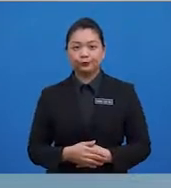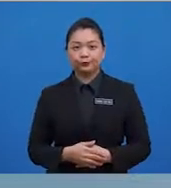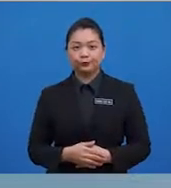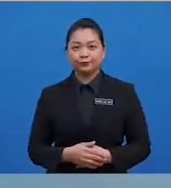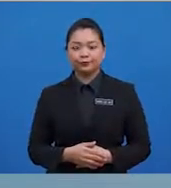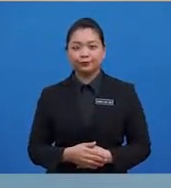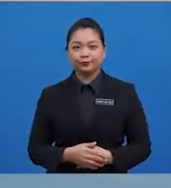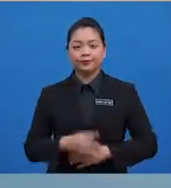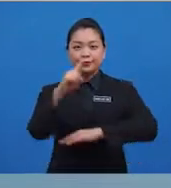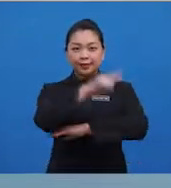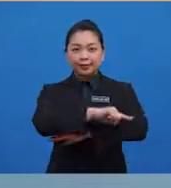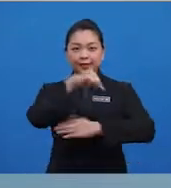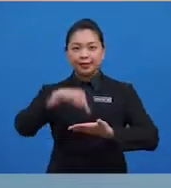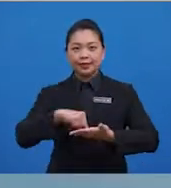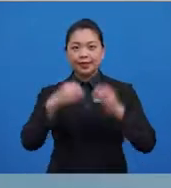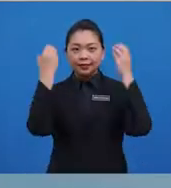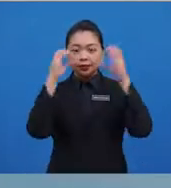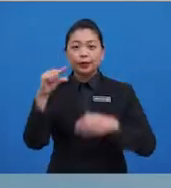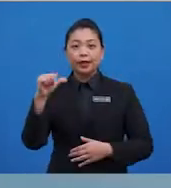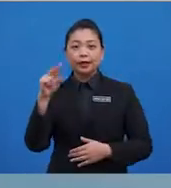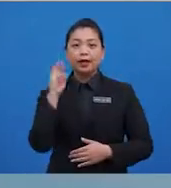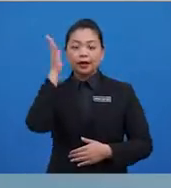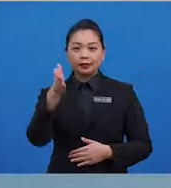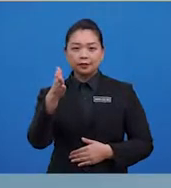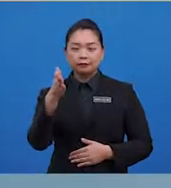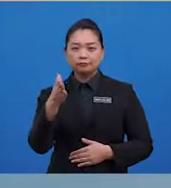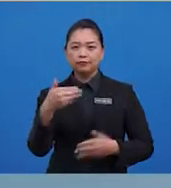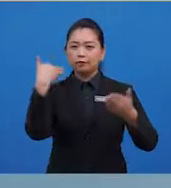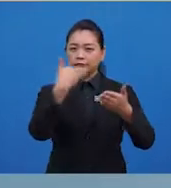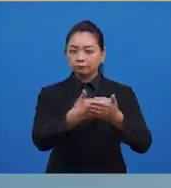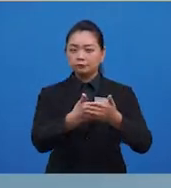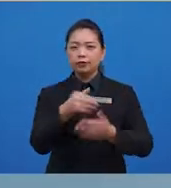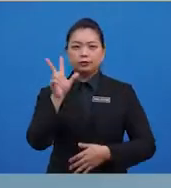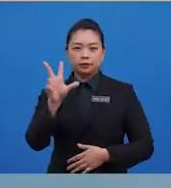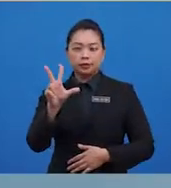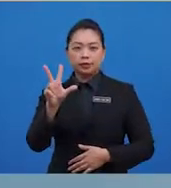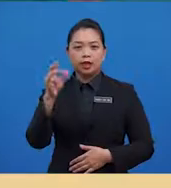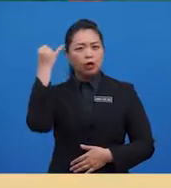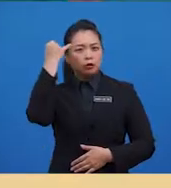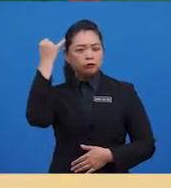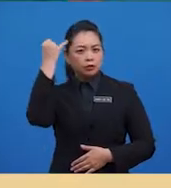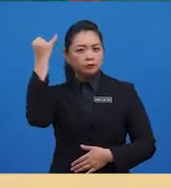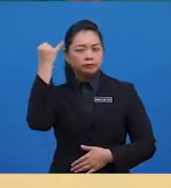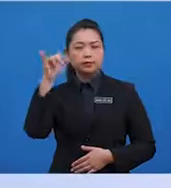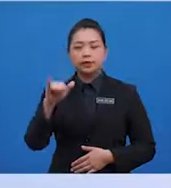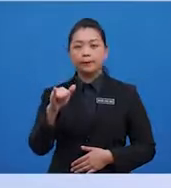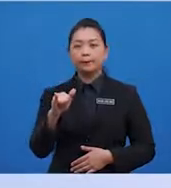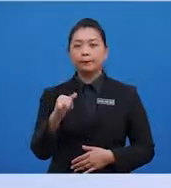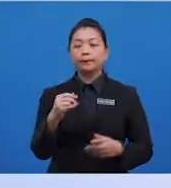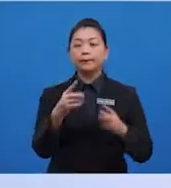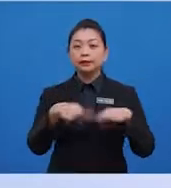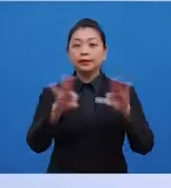Hari ini, Cikgu Gan akan menyampaikan tiga konsep yang penting iaitu